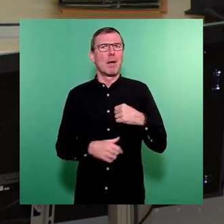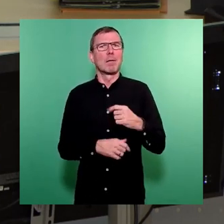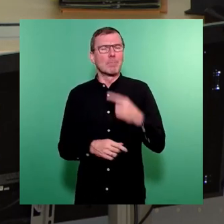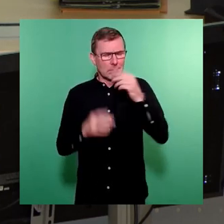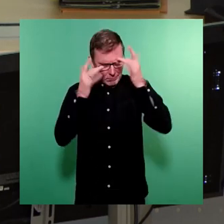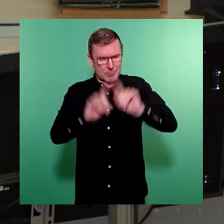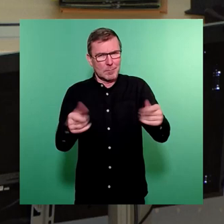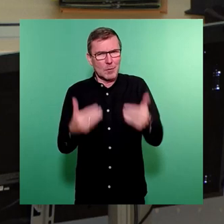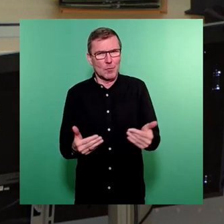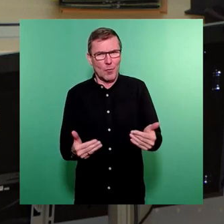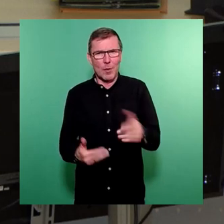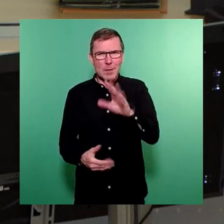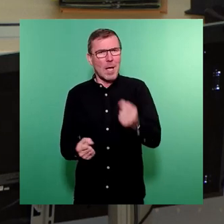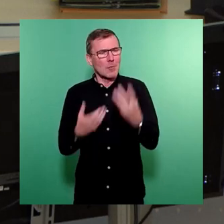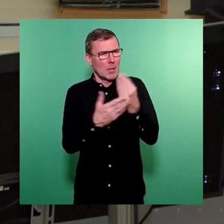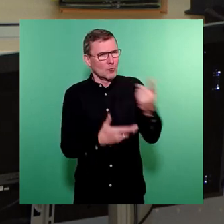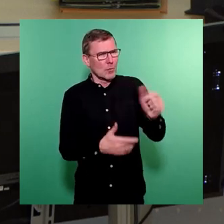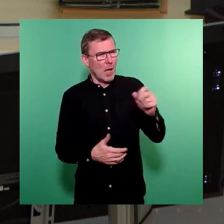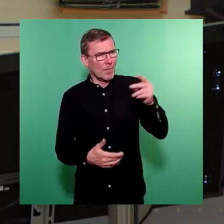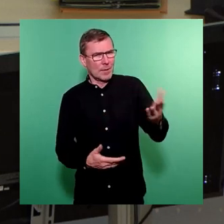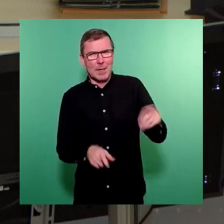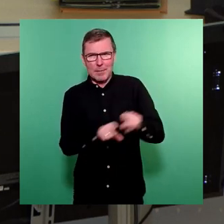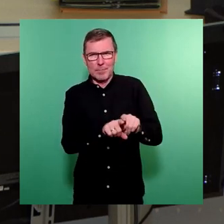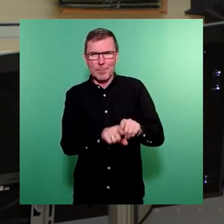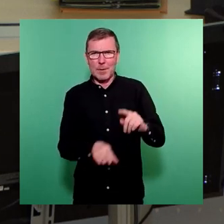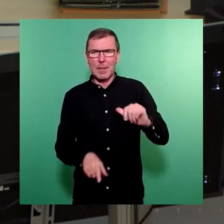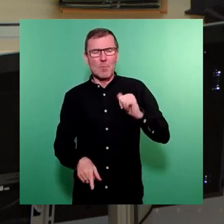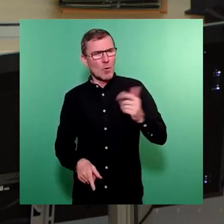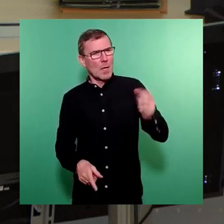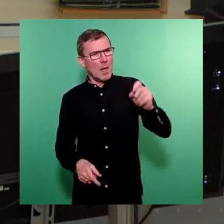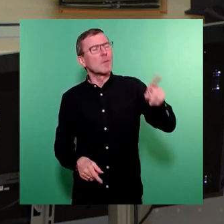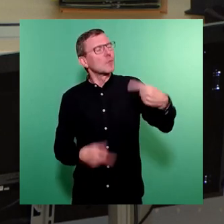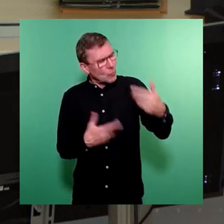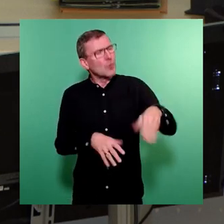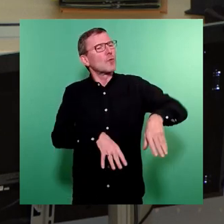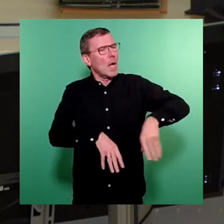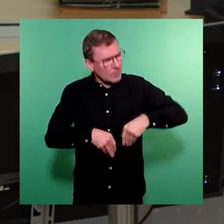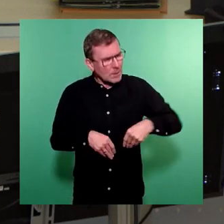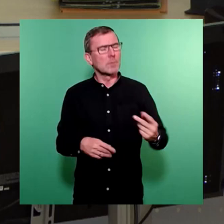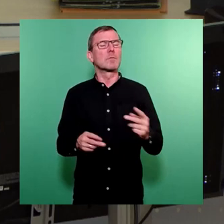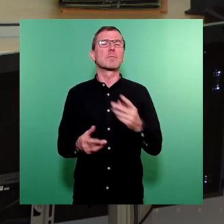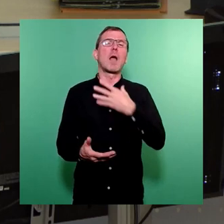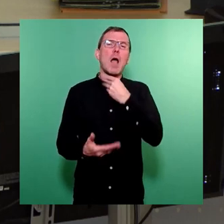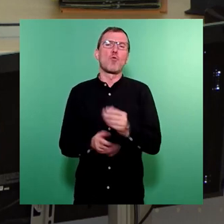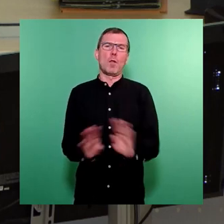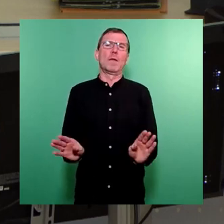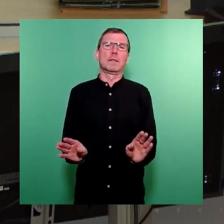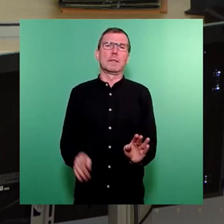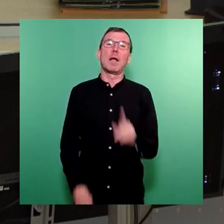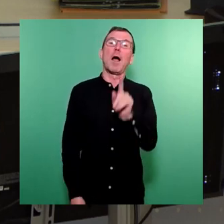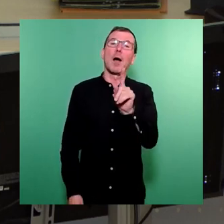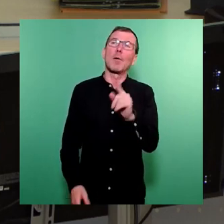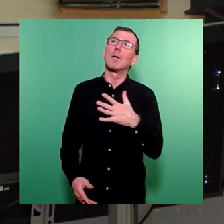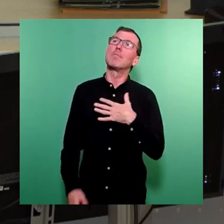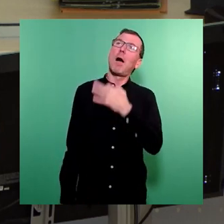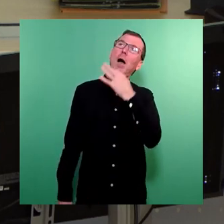Kontext ist auch Ihre Aktuelle Stunde, liebe Kollegen von der AfD, zu akzeptieren und sicher notwendig. Die Frage ist aber, ob die